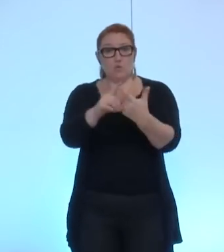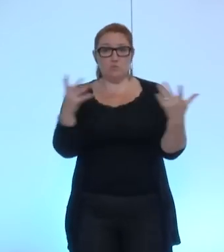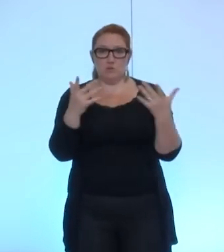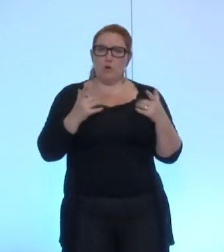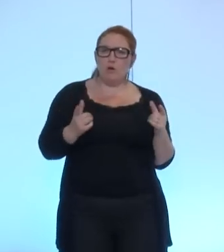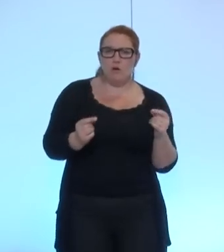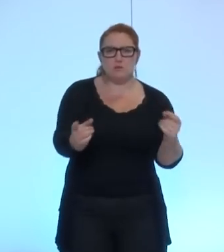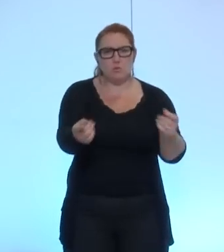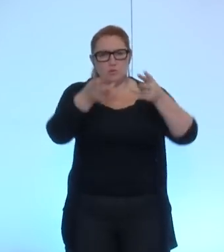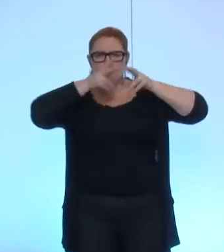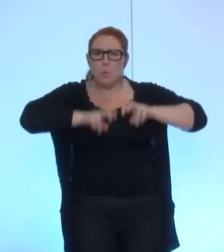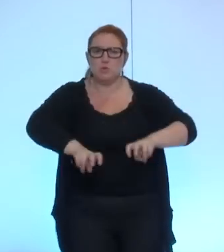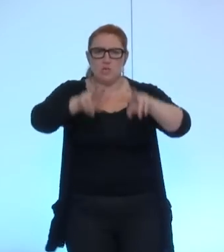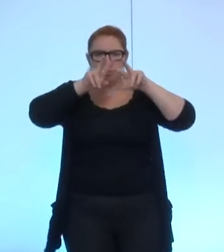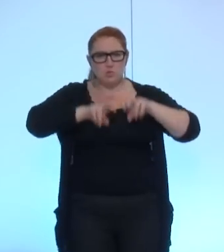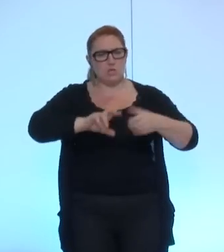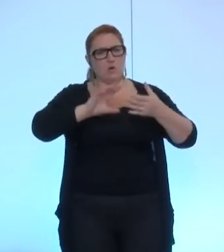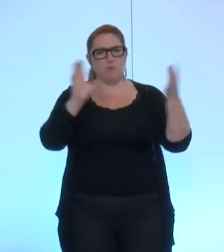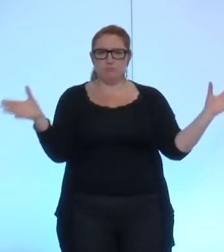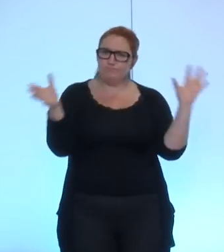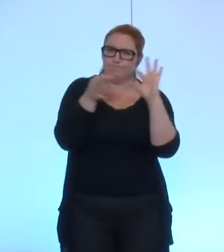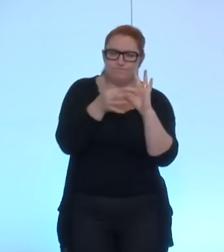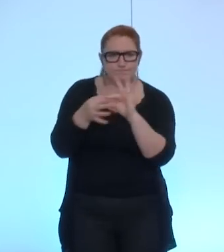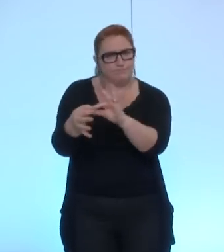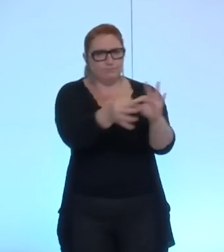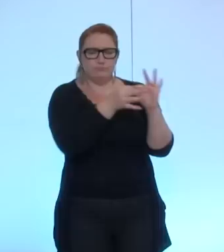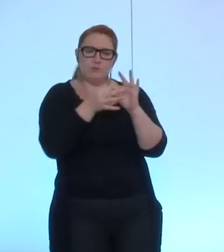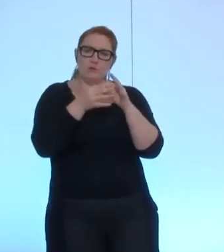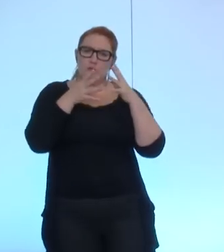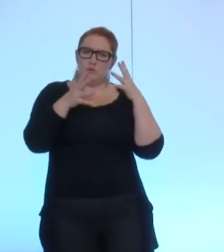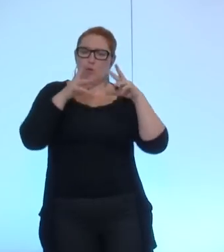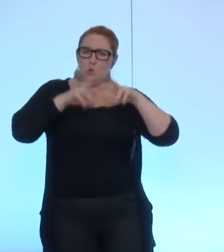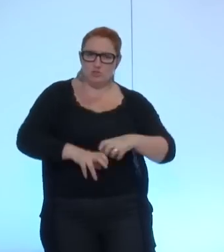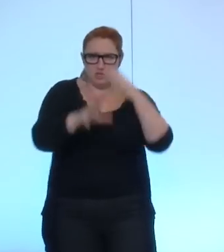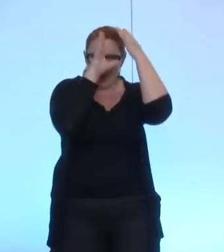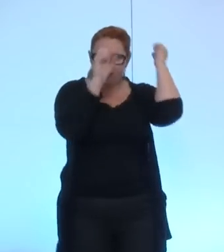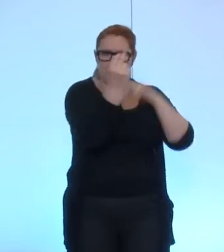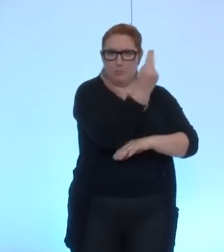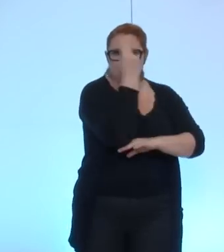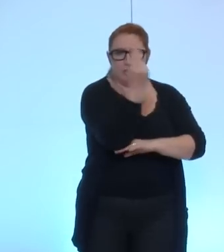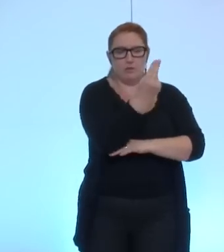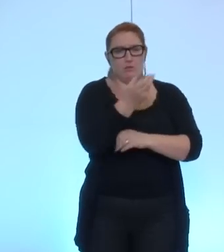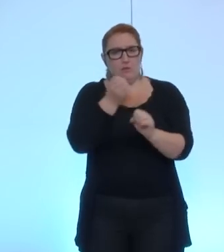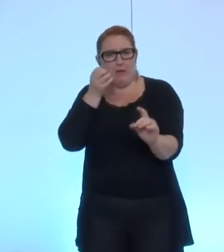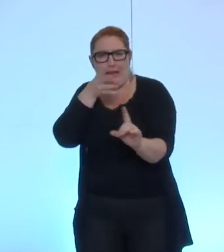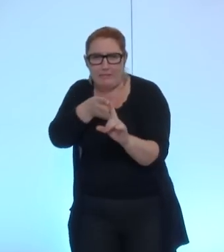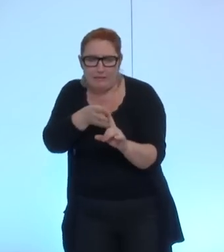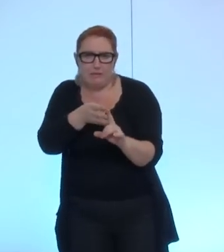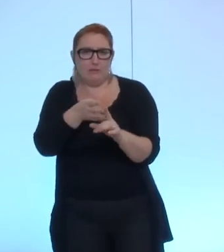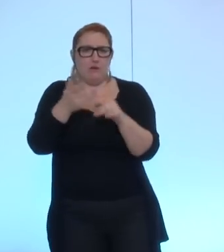en cancérologie, une recherche à la fois académique, une recherche clinique, une recherche industrielle. Elle est